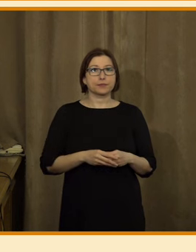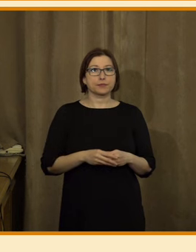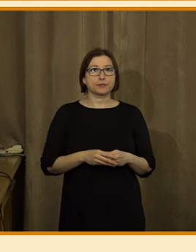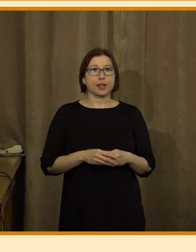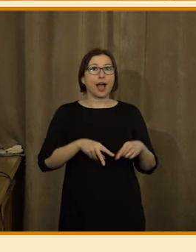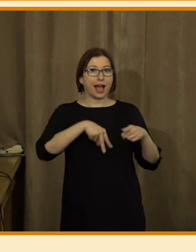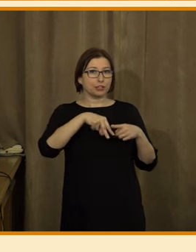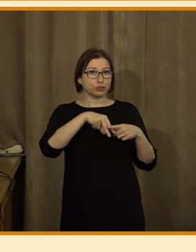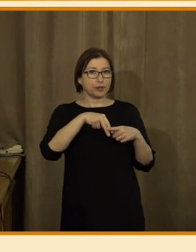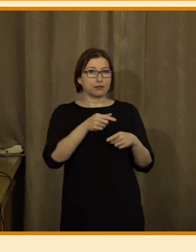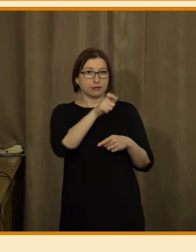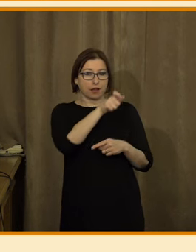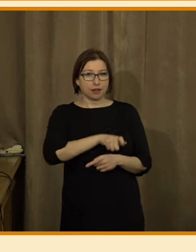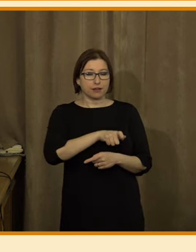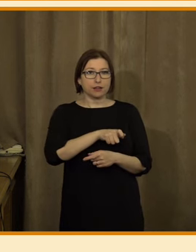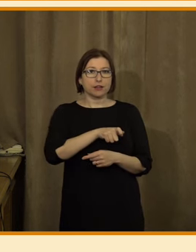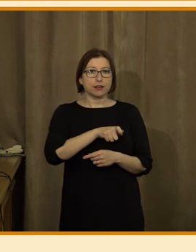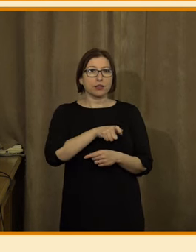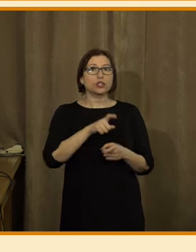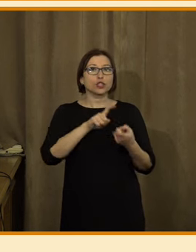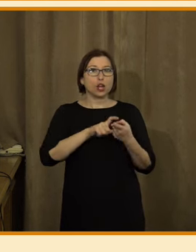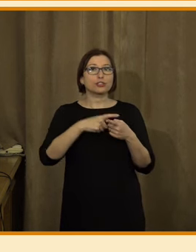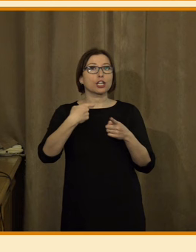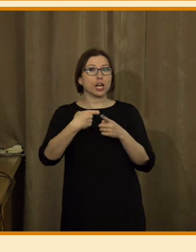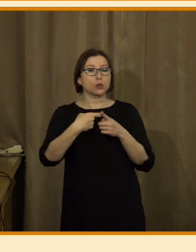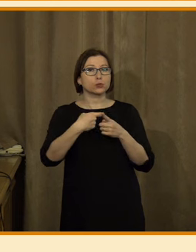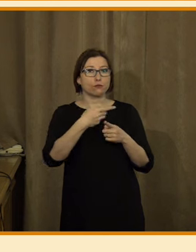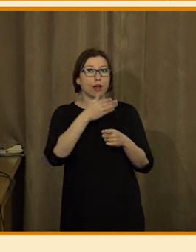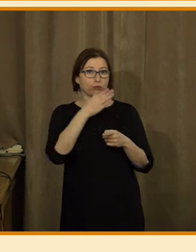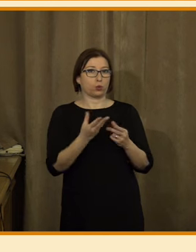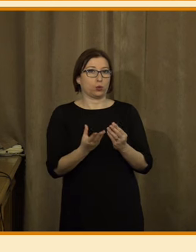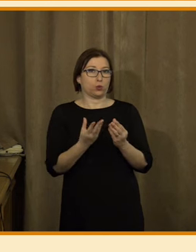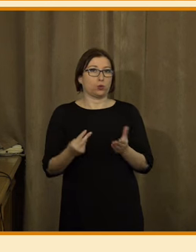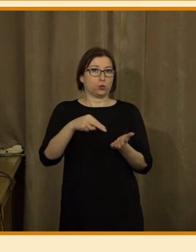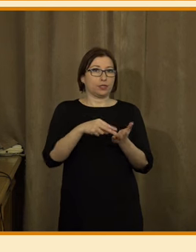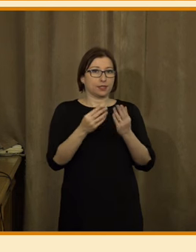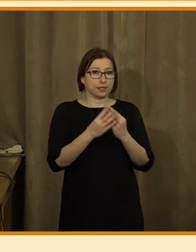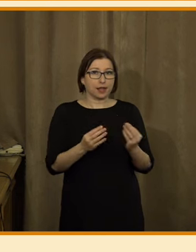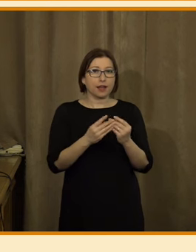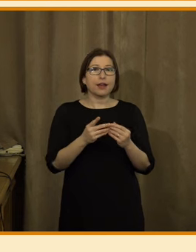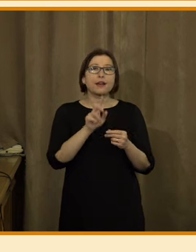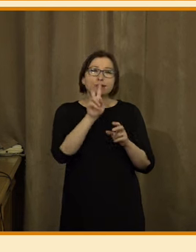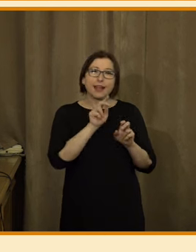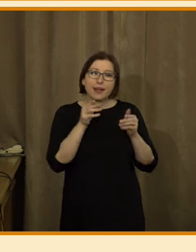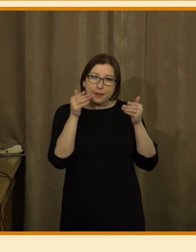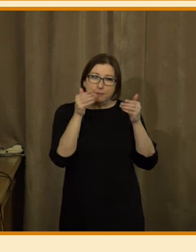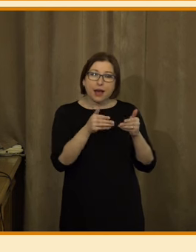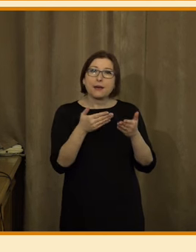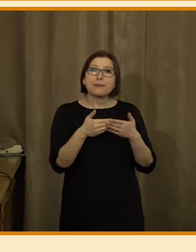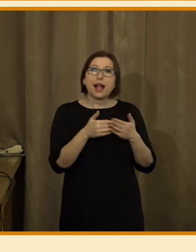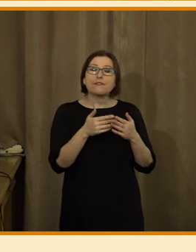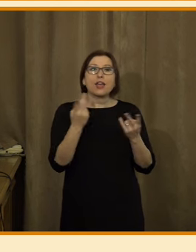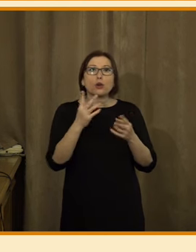tam Alžběta Soláči-Krauzová, tak její problematikou je